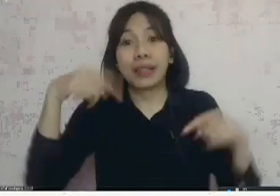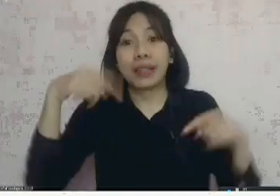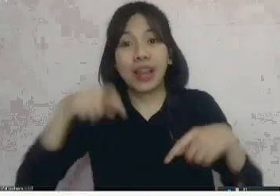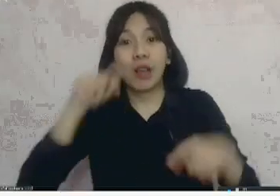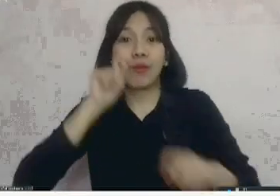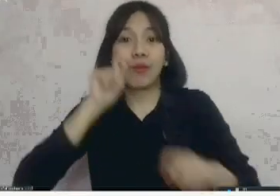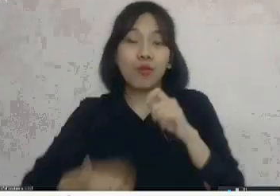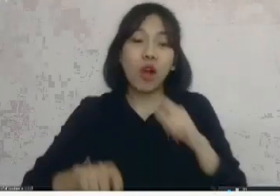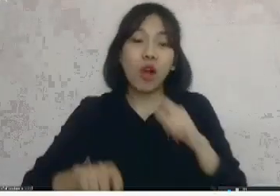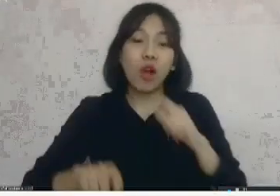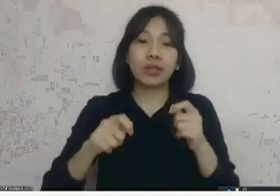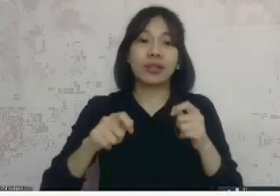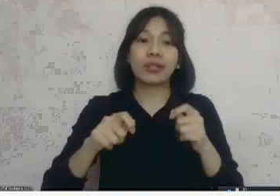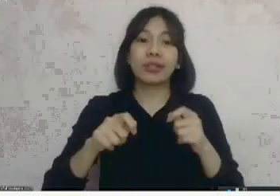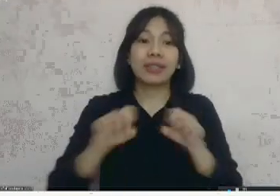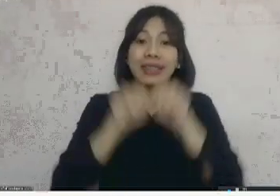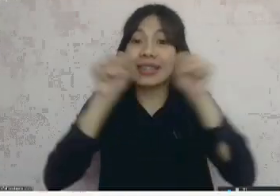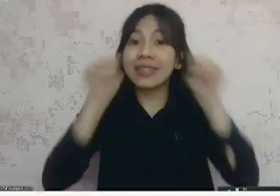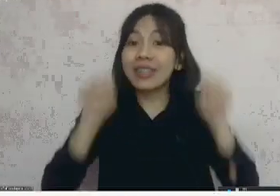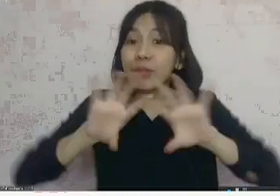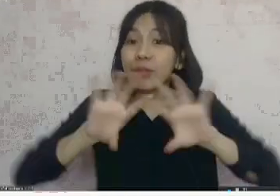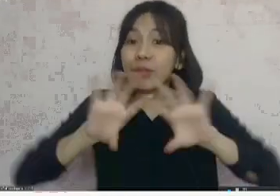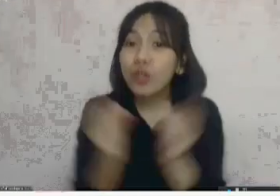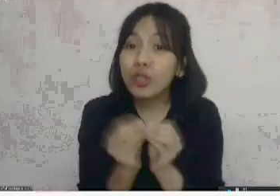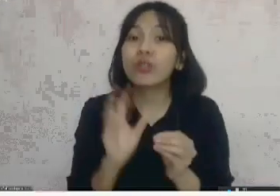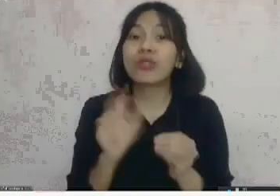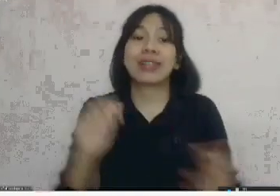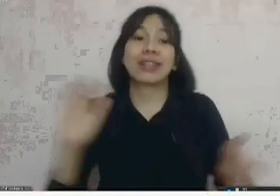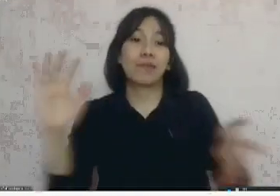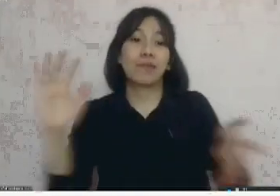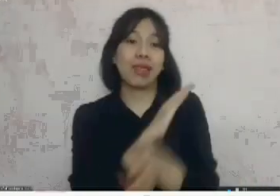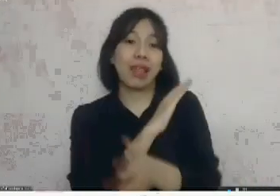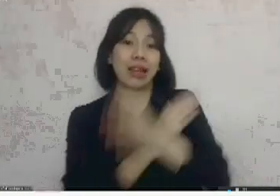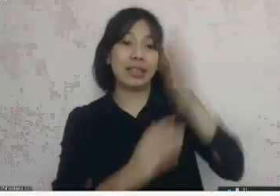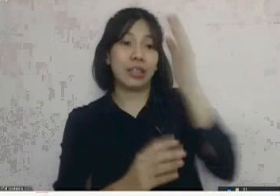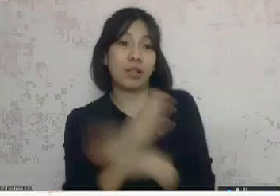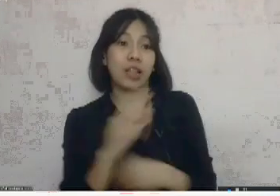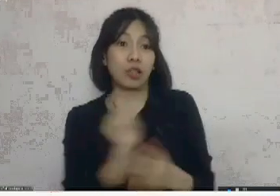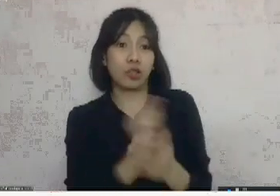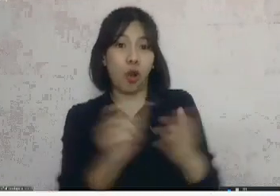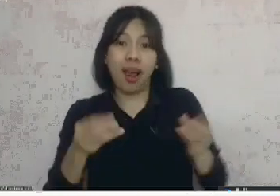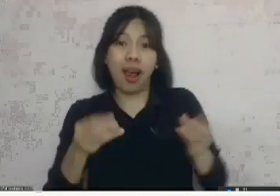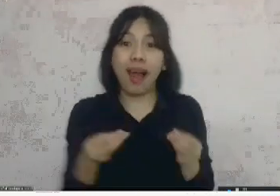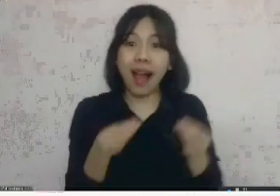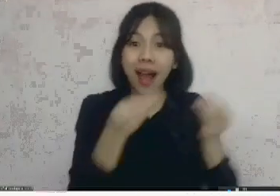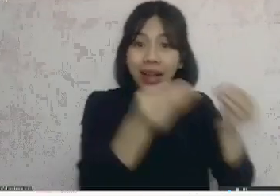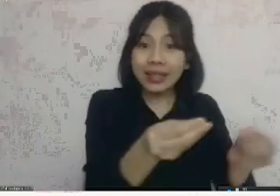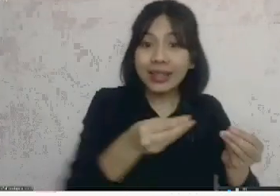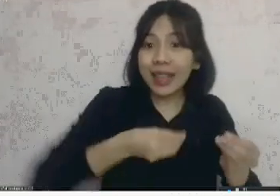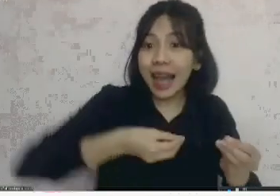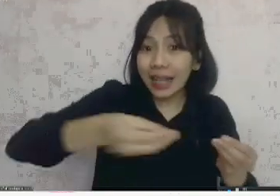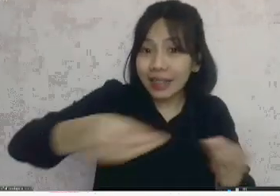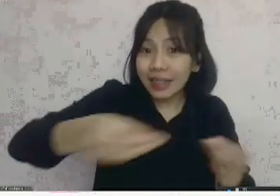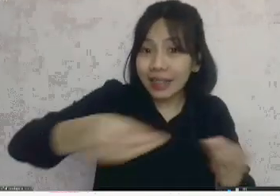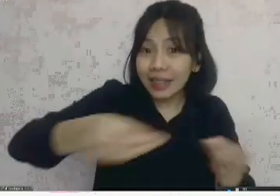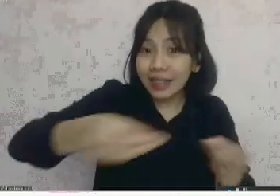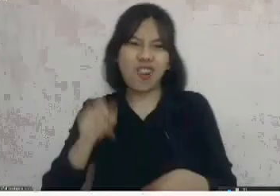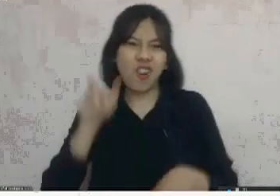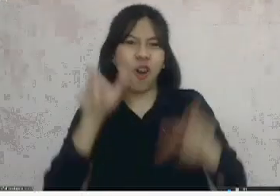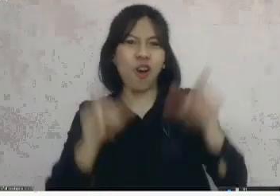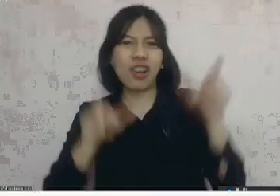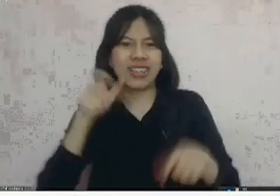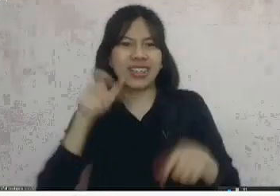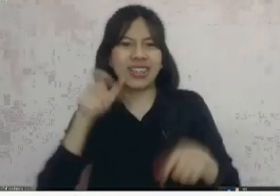membuka kran kesempatan yang sama buat penyelidikan disabilitas bisa sekolah kita lulus dengan banyak gelar gitu ya ada yang di jurusan